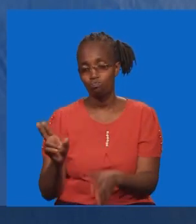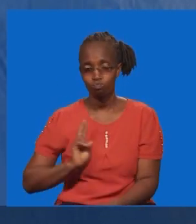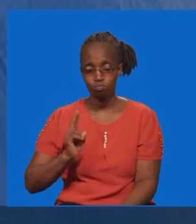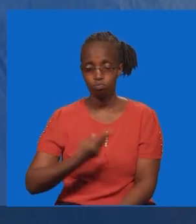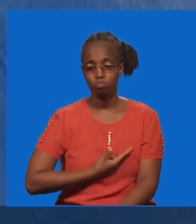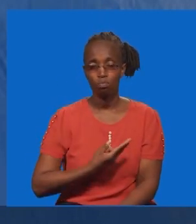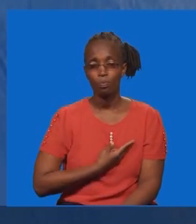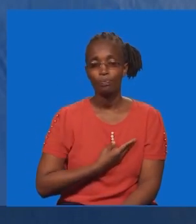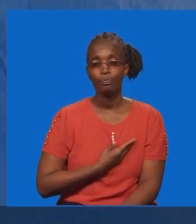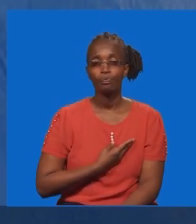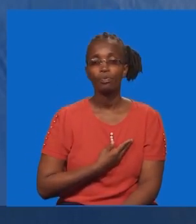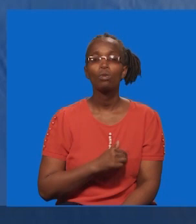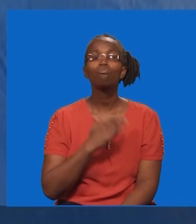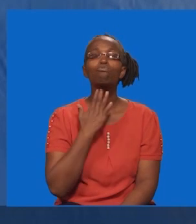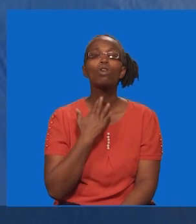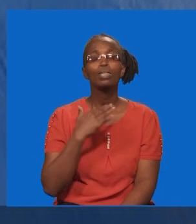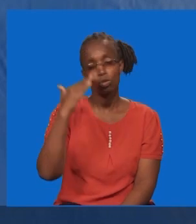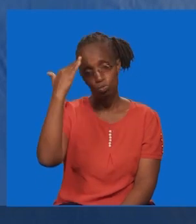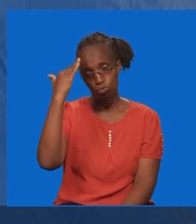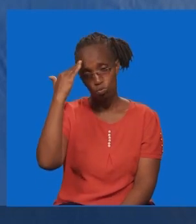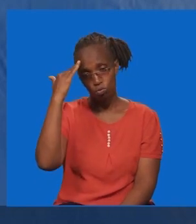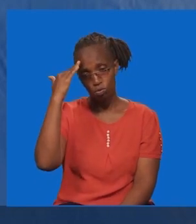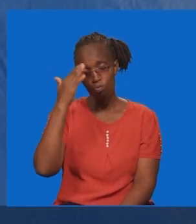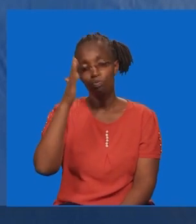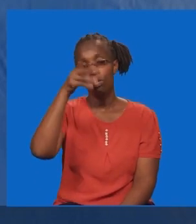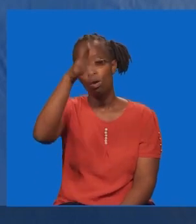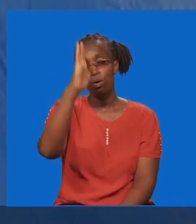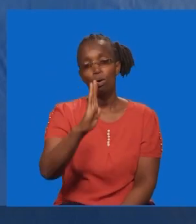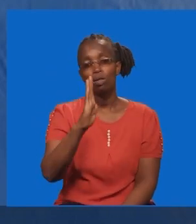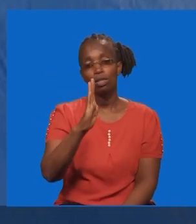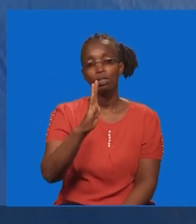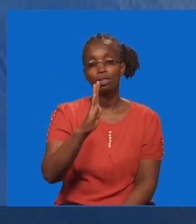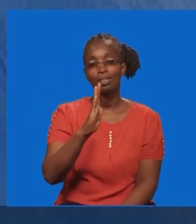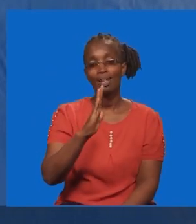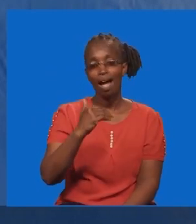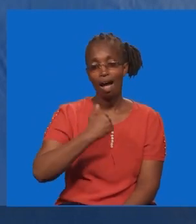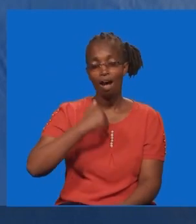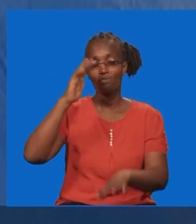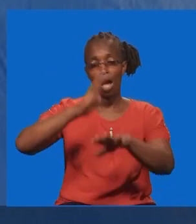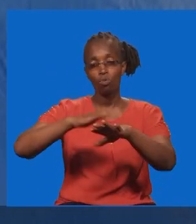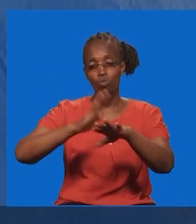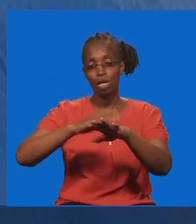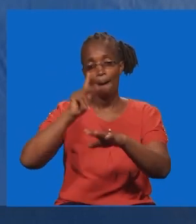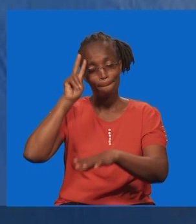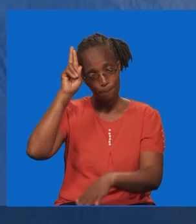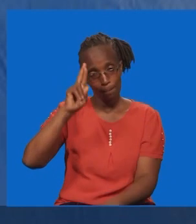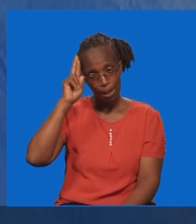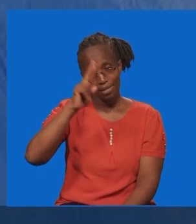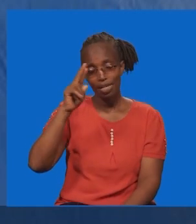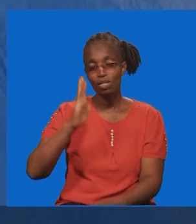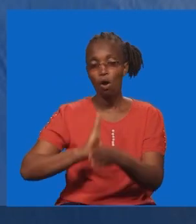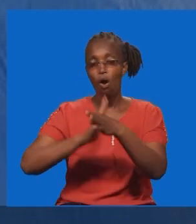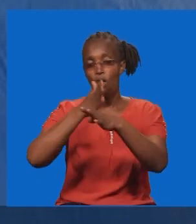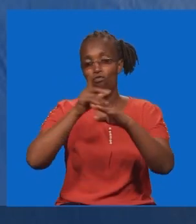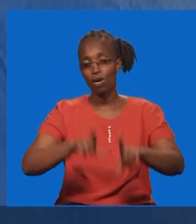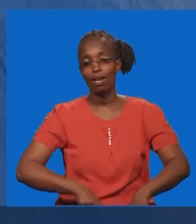wewe. Mtanzama aji. Mpendo asubu ya leo. Nataka ujwe ya kwamba mungu. Akuna kusuli jema ni kwa anjili